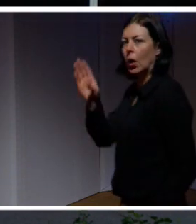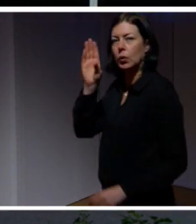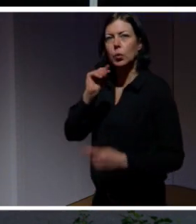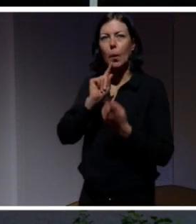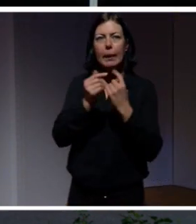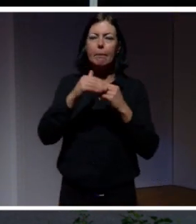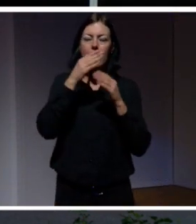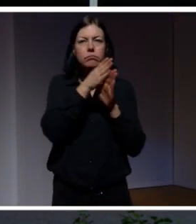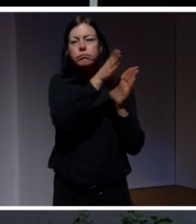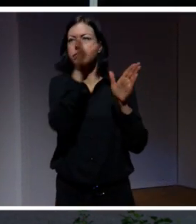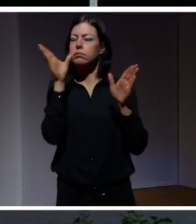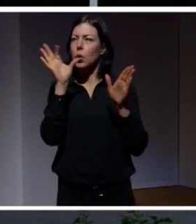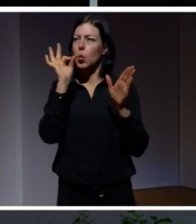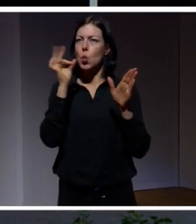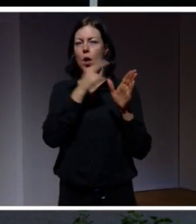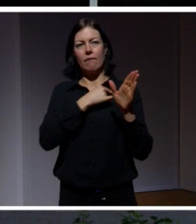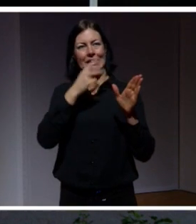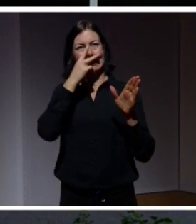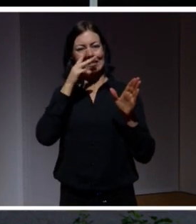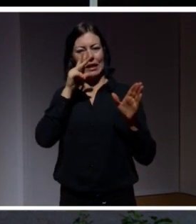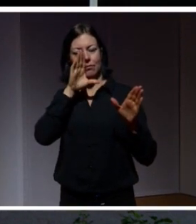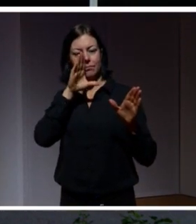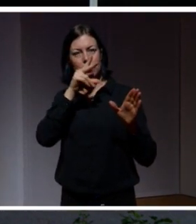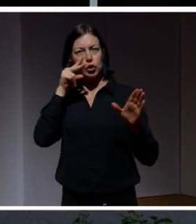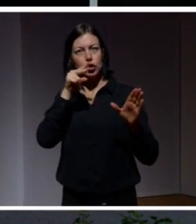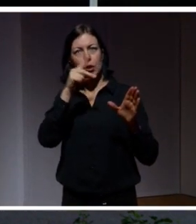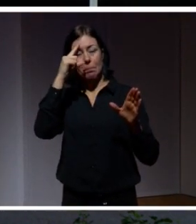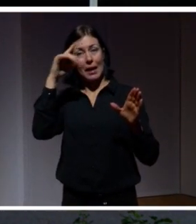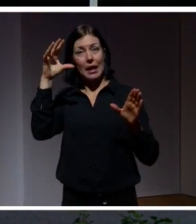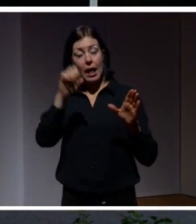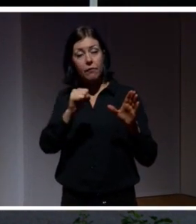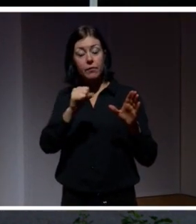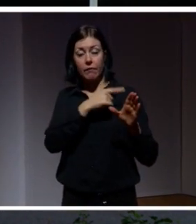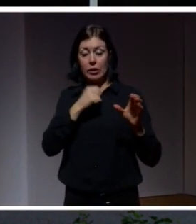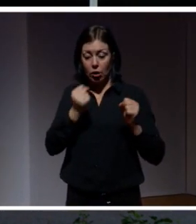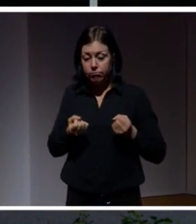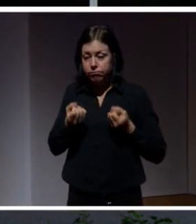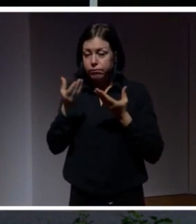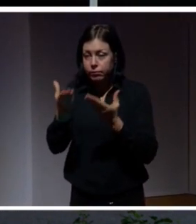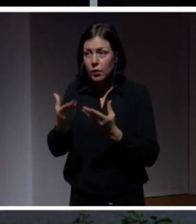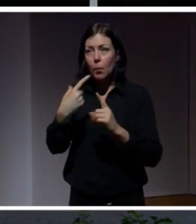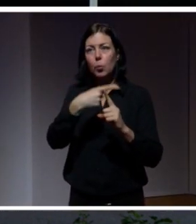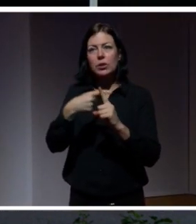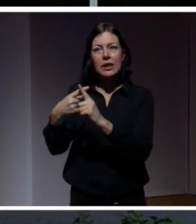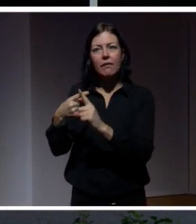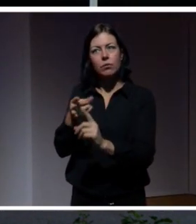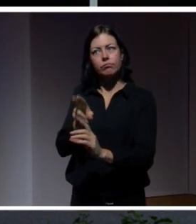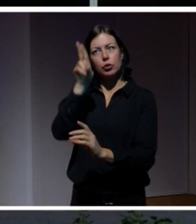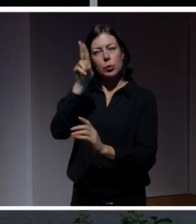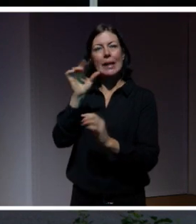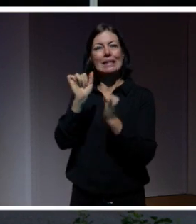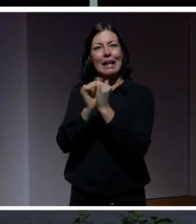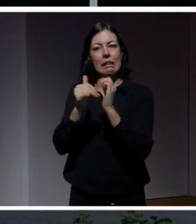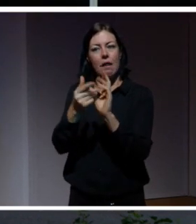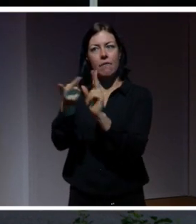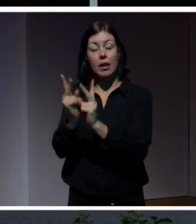som vi gör för att dölja det dåliga utan också för att framhäva oss på ett positivt och konstruktivt sätt inför varandra. För väldigt mycket av